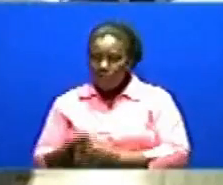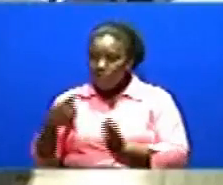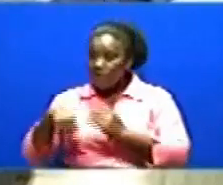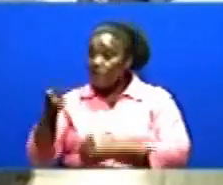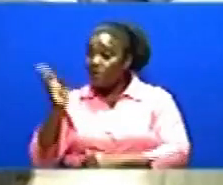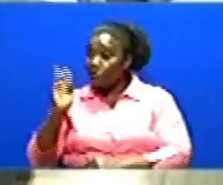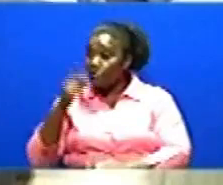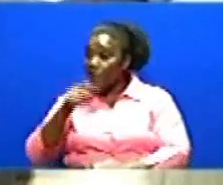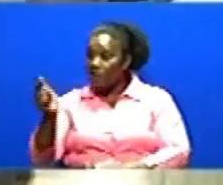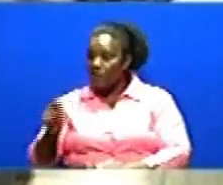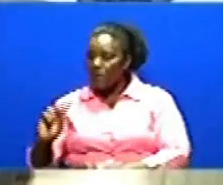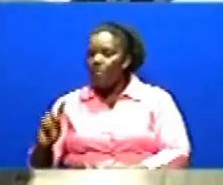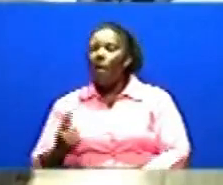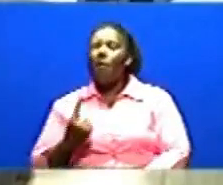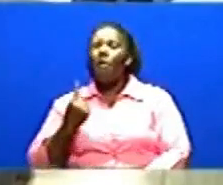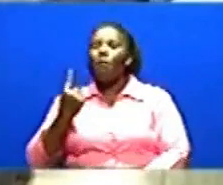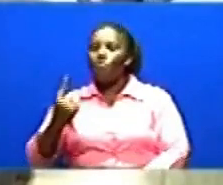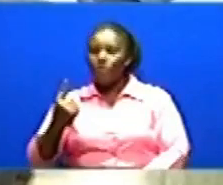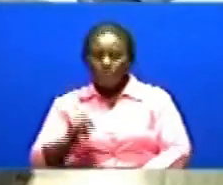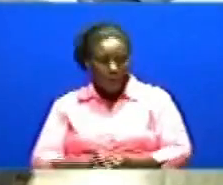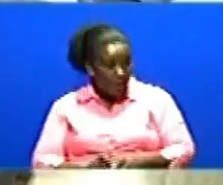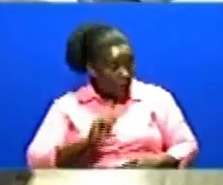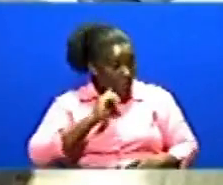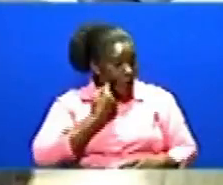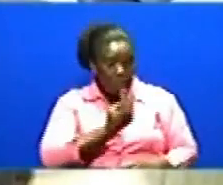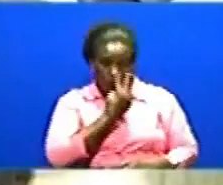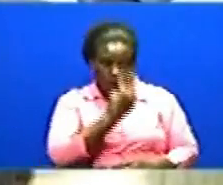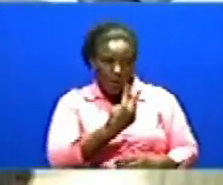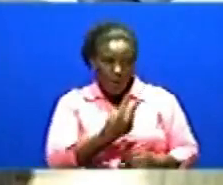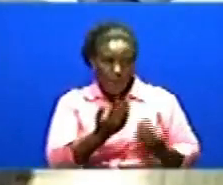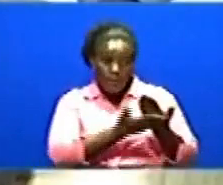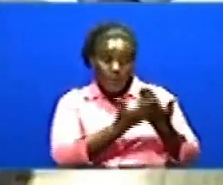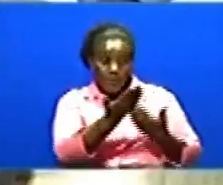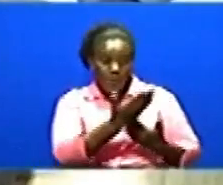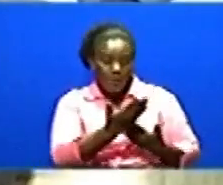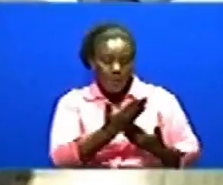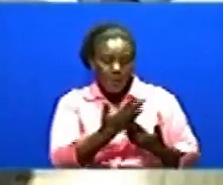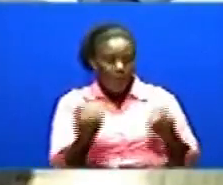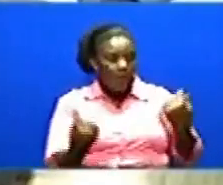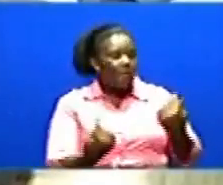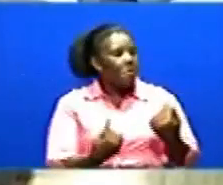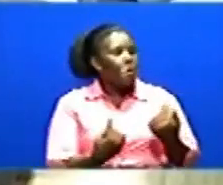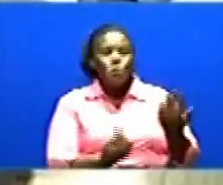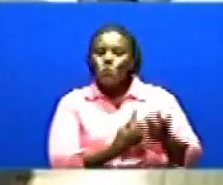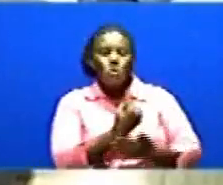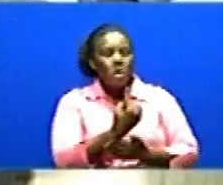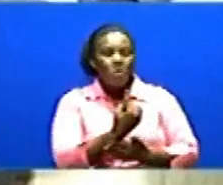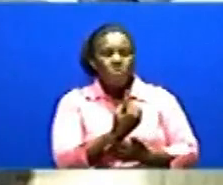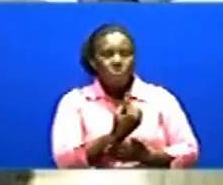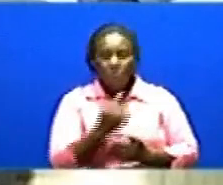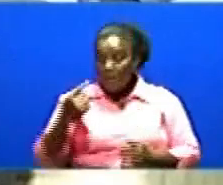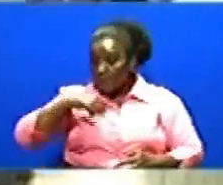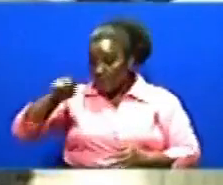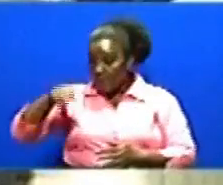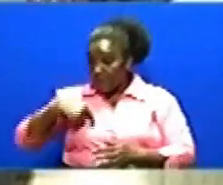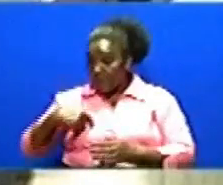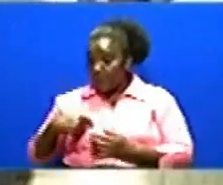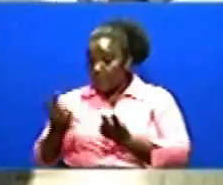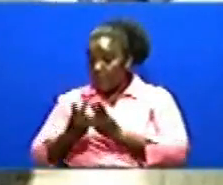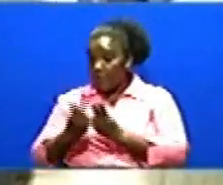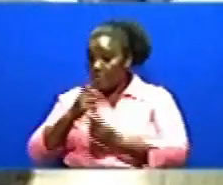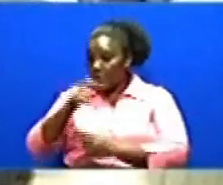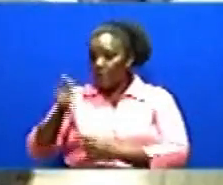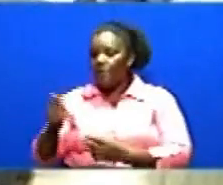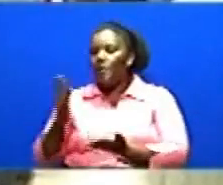historia nchi Wala ata kujangale kwa nchi zingine za dunia njine Aijaye kutukea Kwa hiyo sisi Mimi